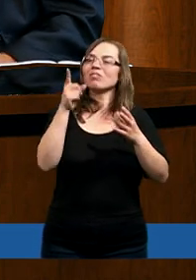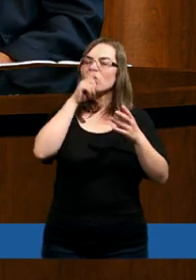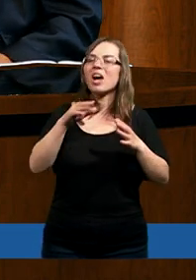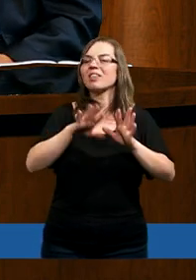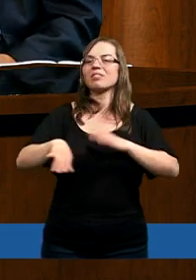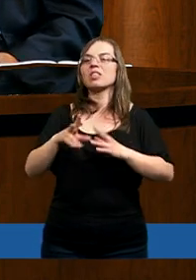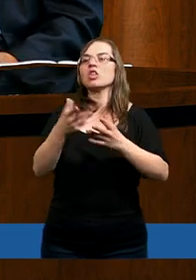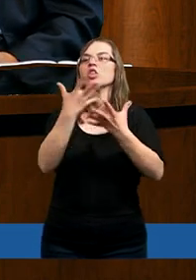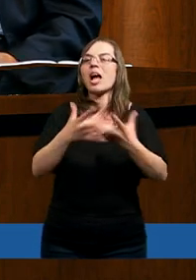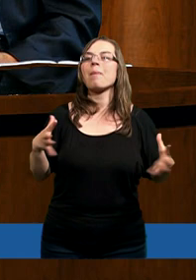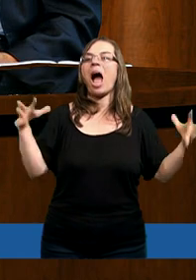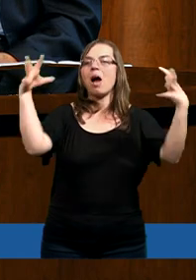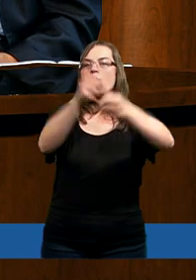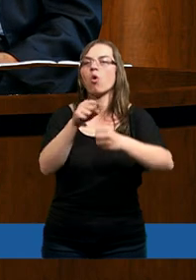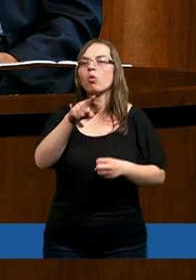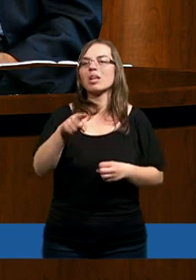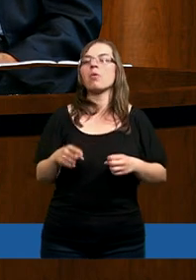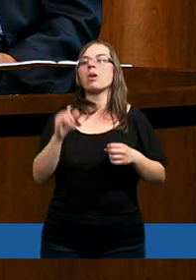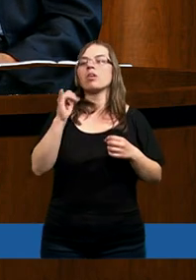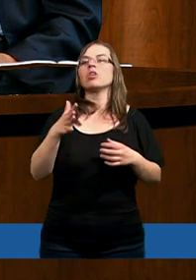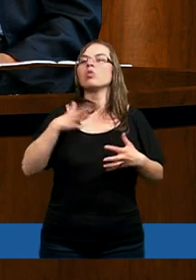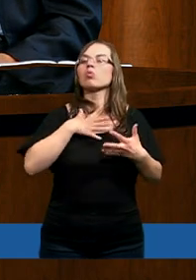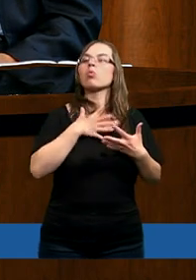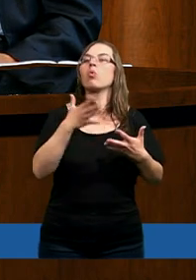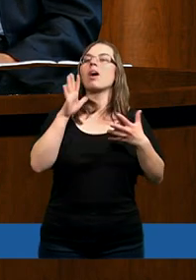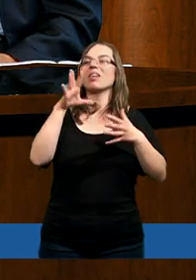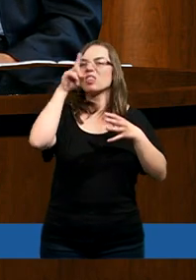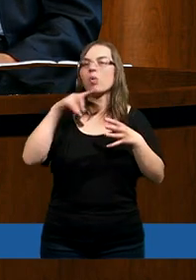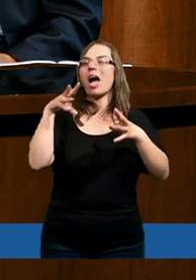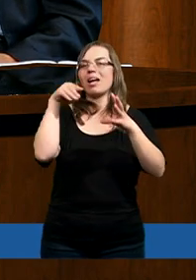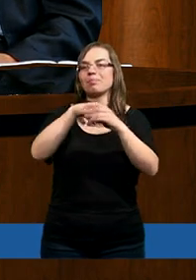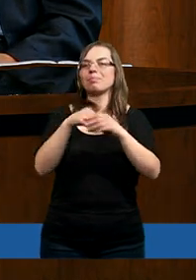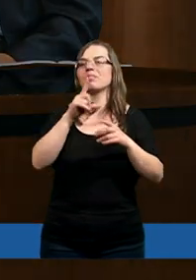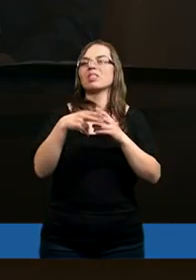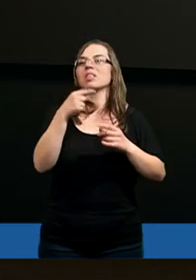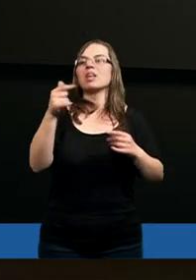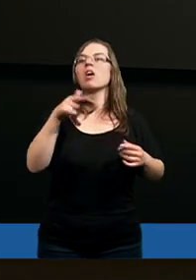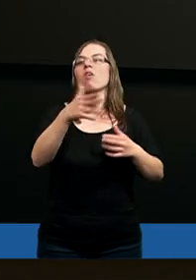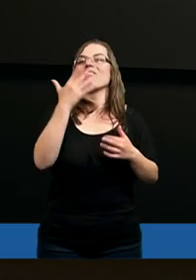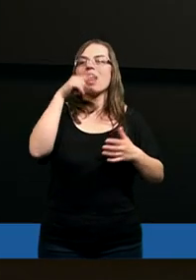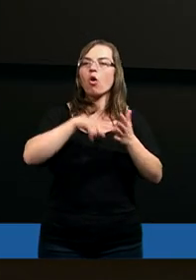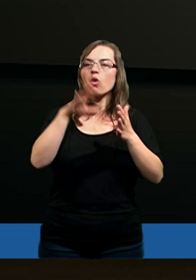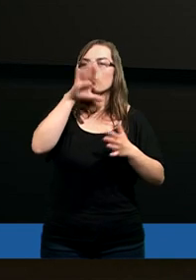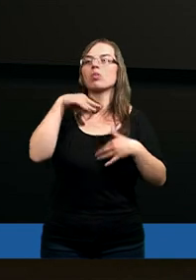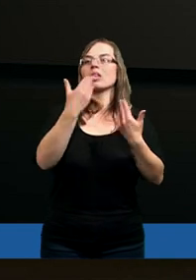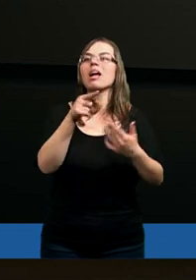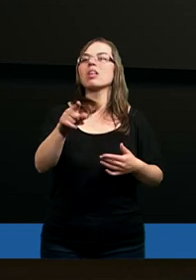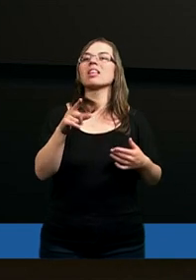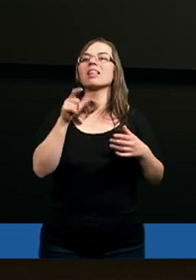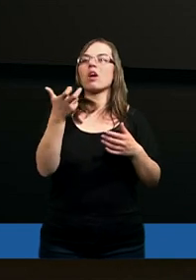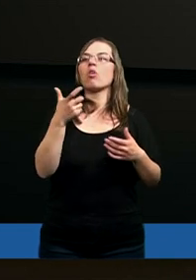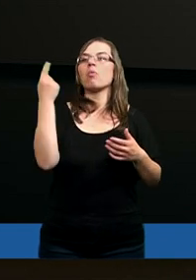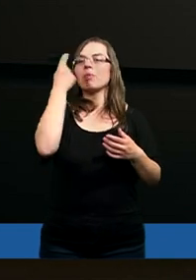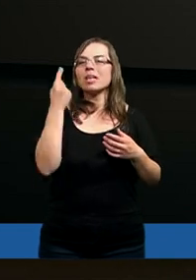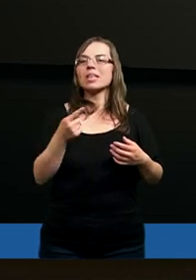dni, tylko po prostu ziemia go pochłonęła. Innych buntowników pochłonął ogień z nieba. Wiecie, Bóg wielokrotnie dawał wyraz tego, co